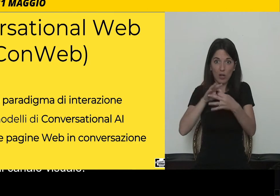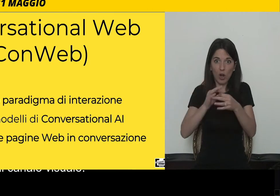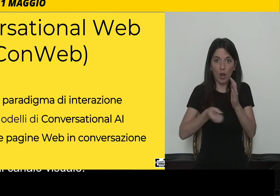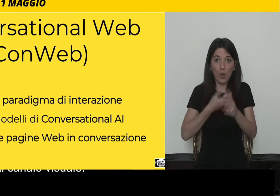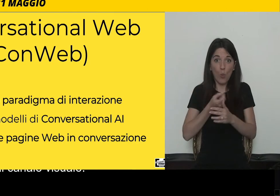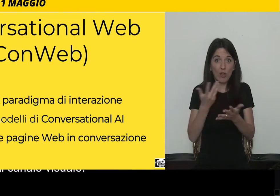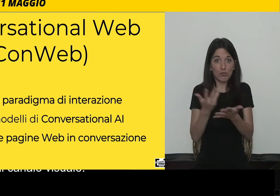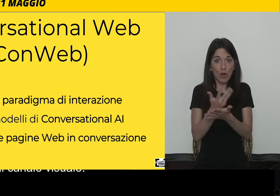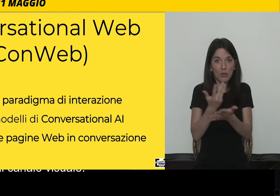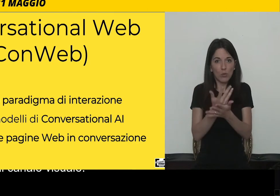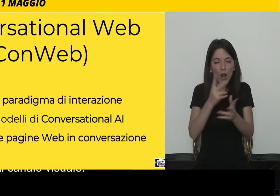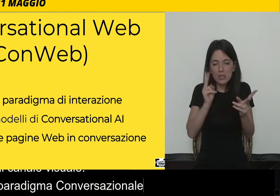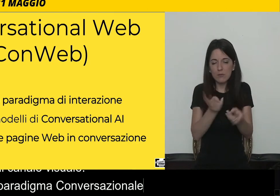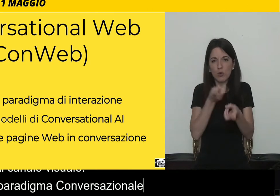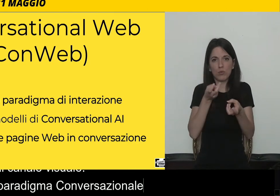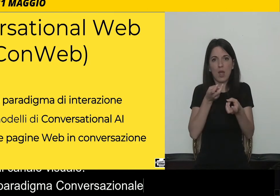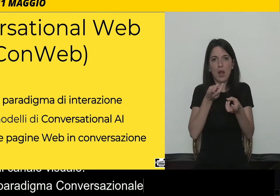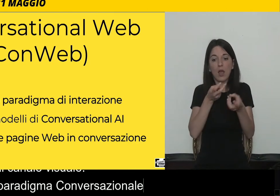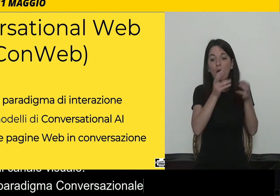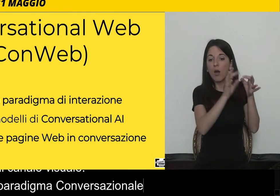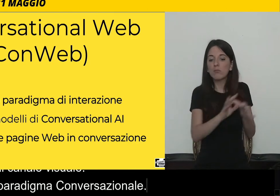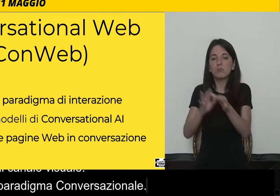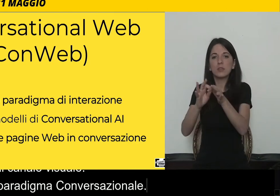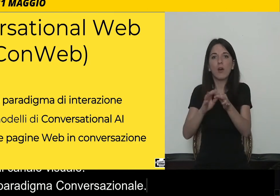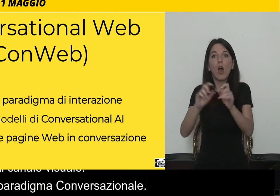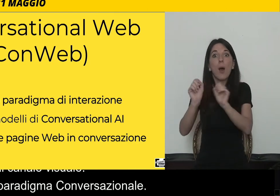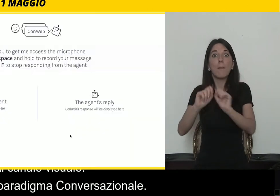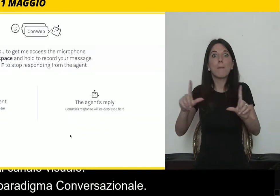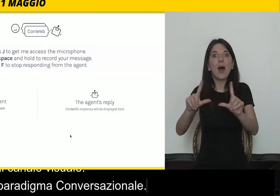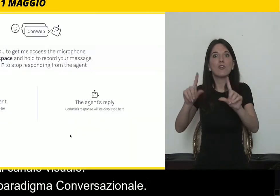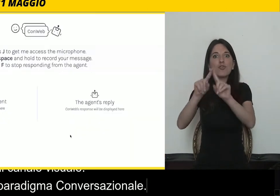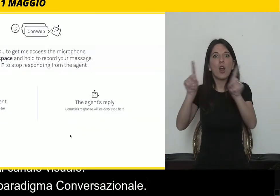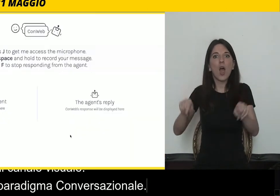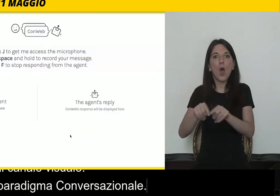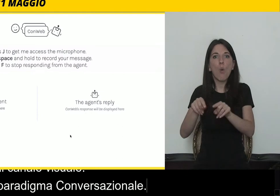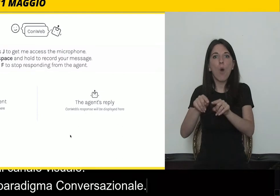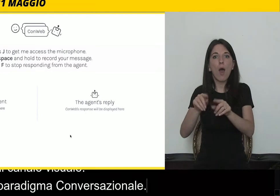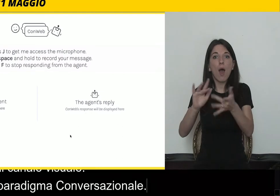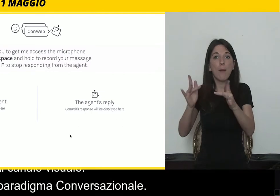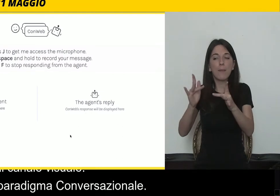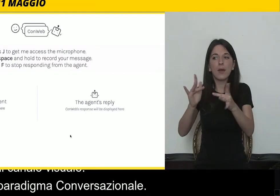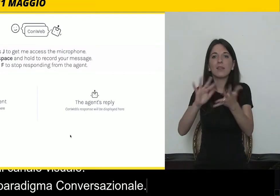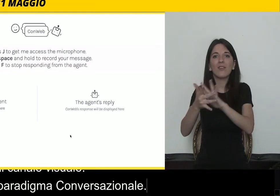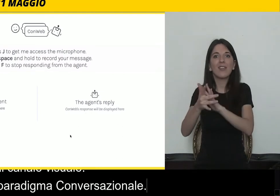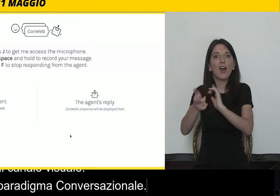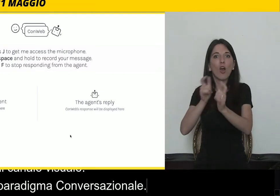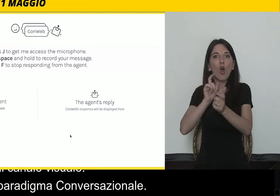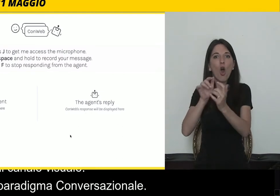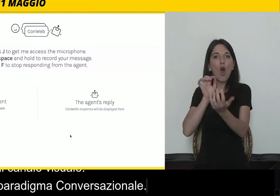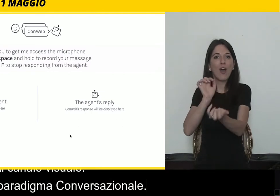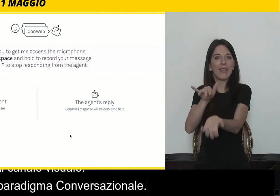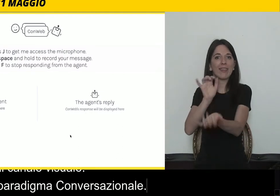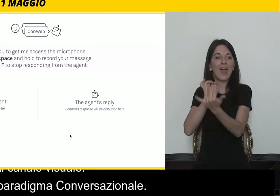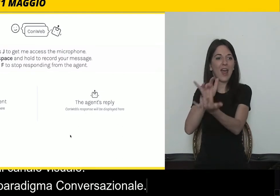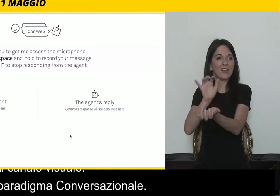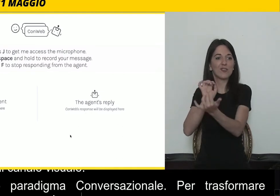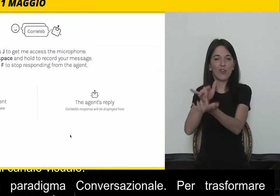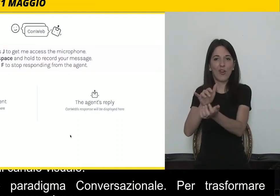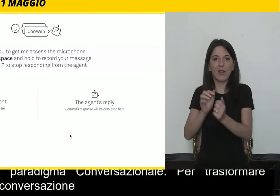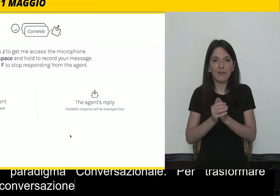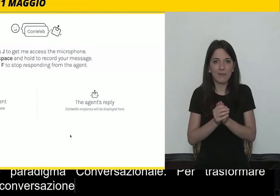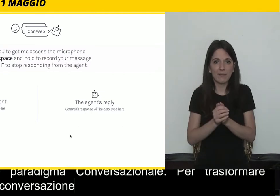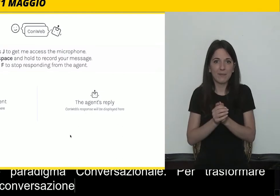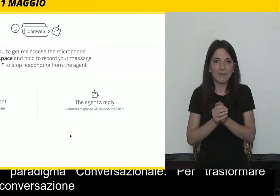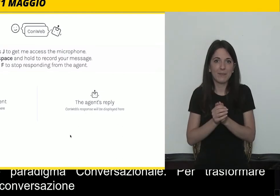naturale, per trasformare pagine web in conversazione. Io spero adesso di riuscire a farvi avere un po' un